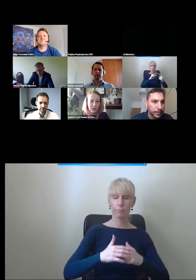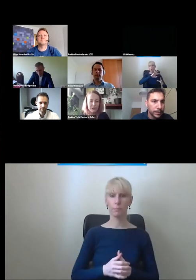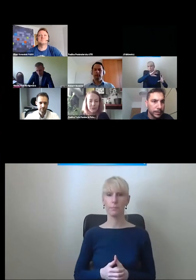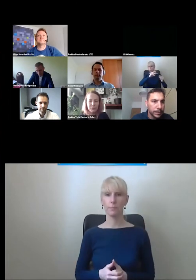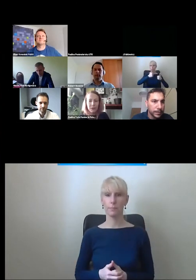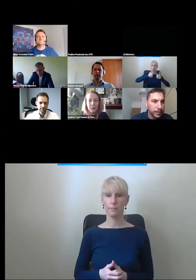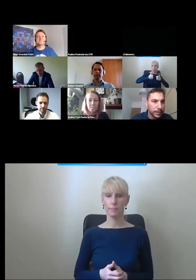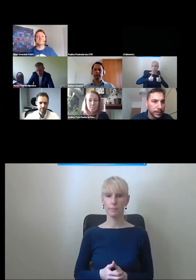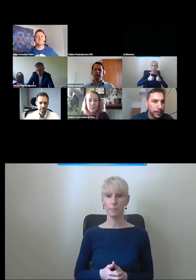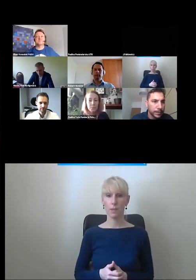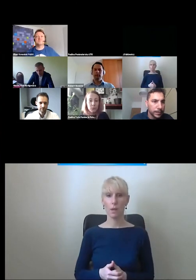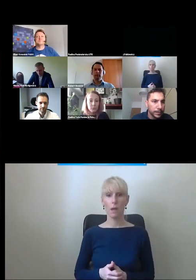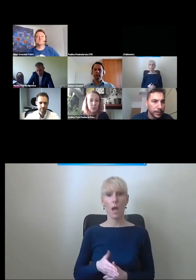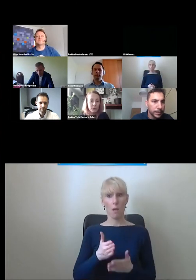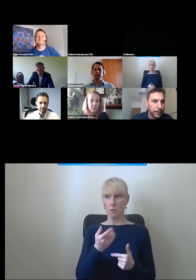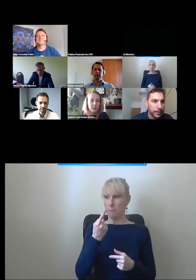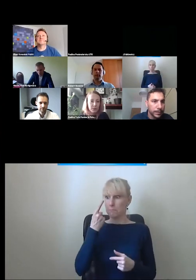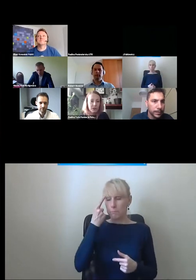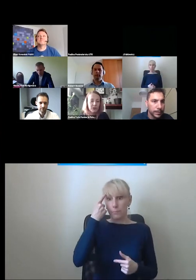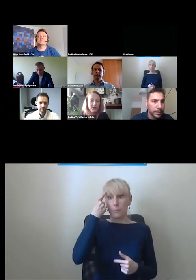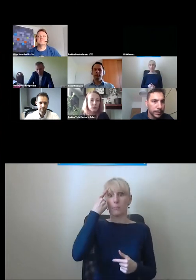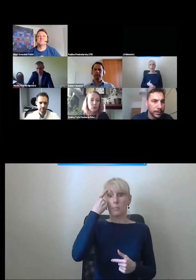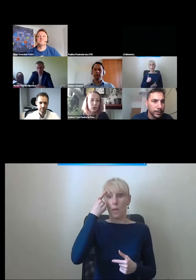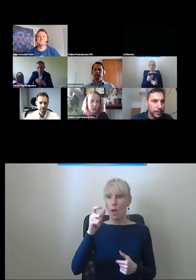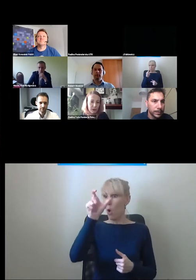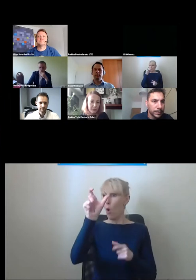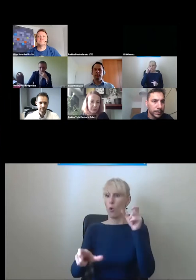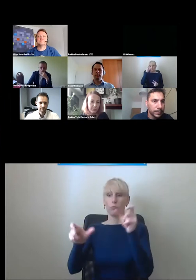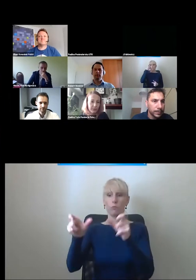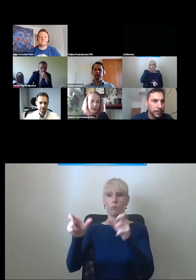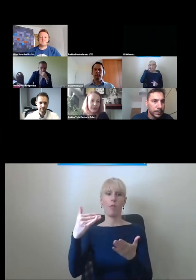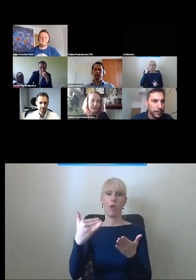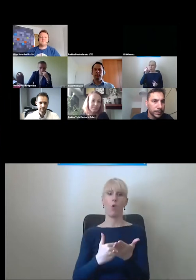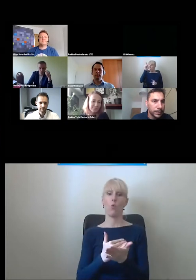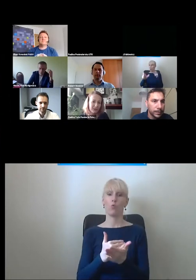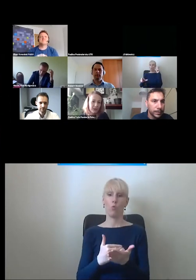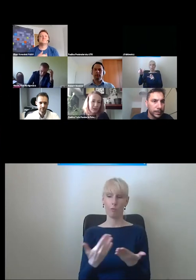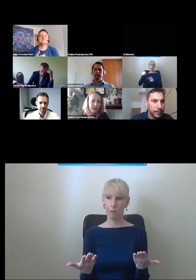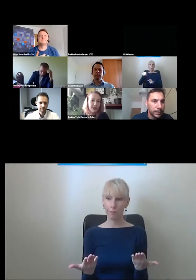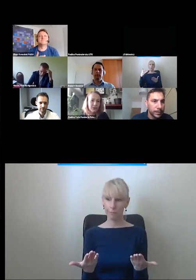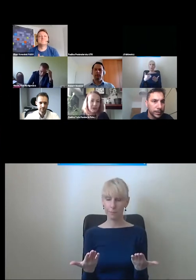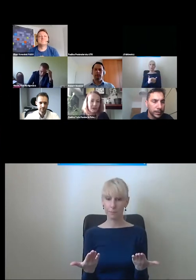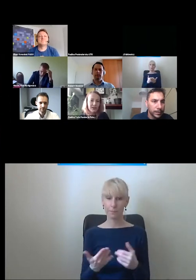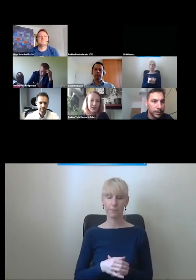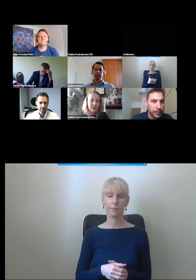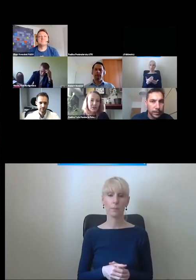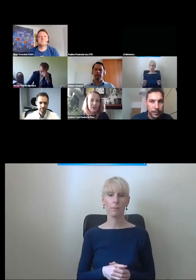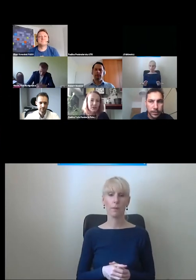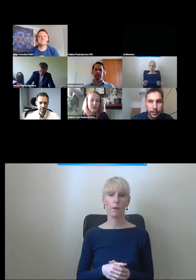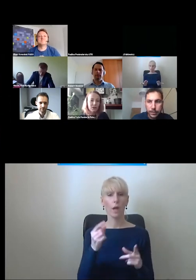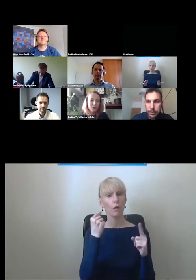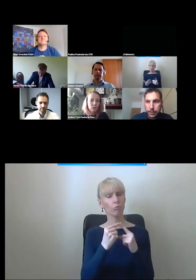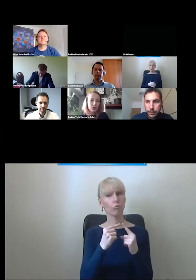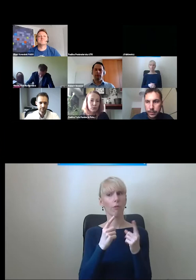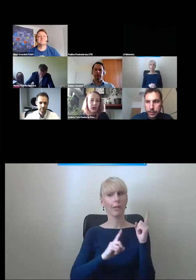jakimś dziedzictwem, a potem przypominamy sobie, że są użytkownicy. Trochę rzadko się zdarza zaczynać